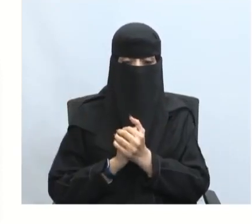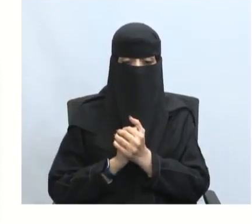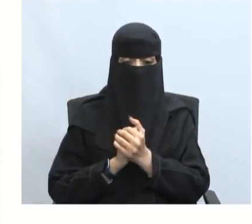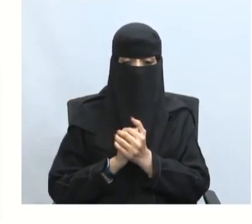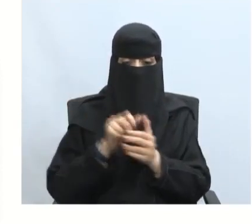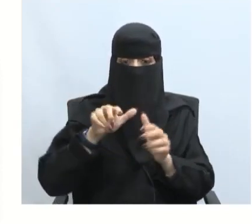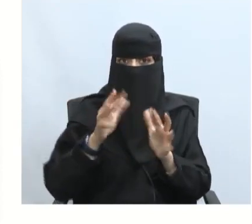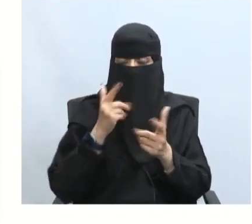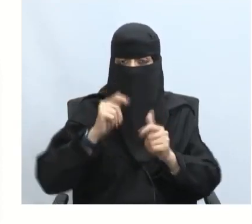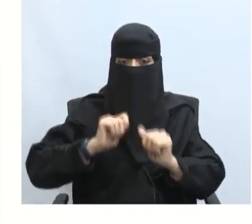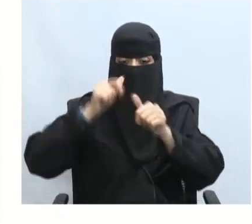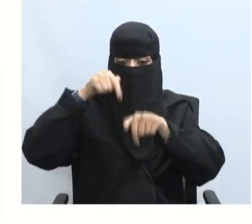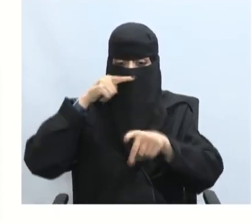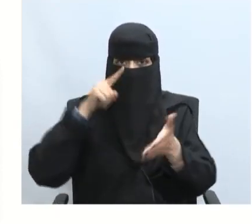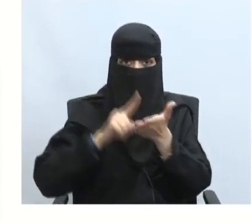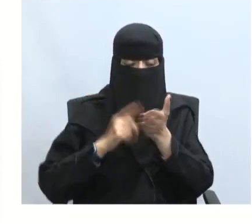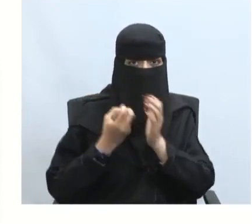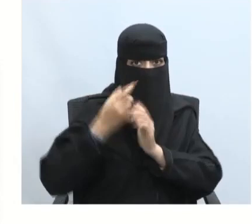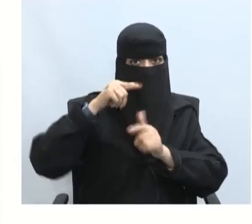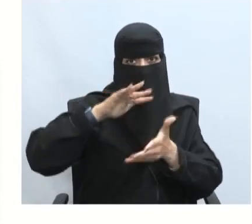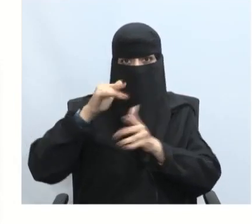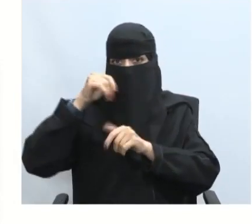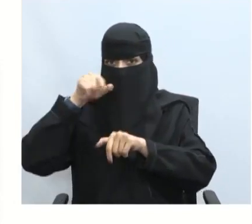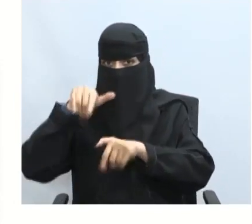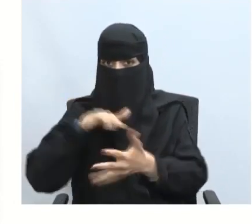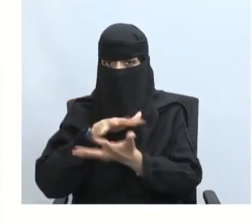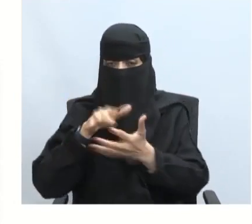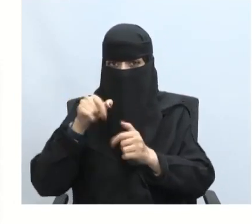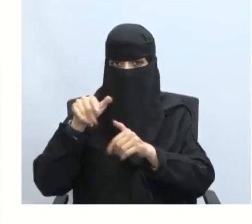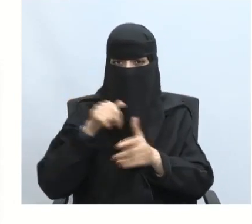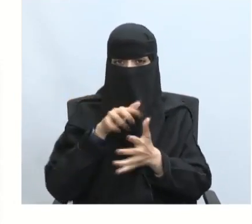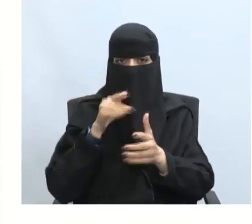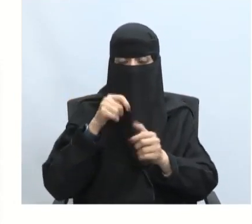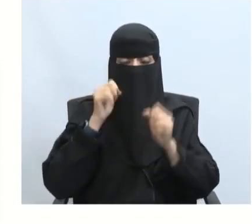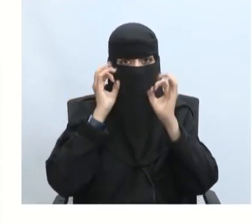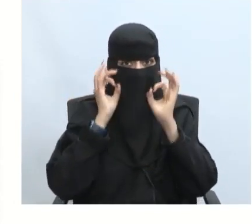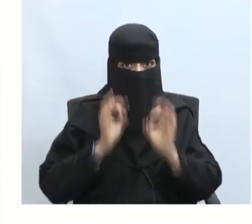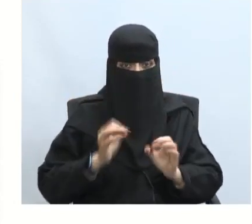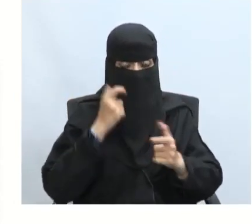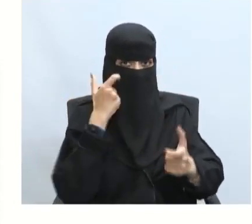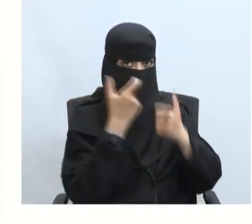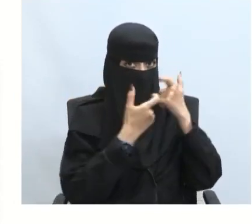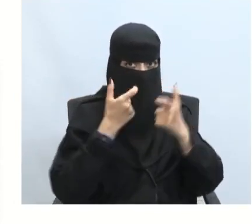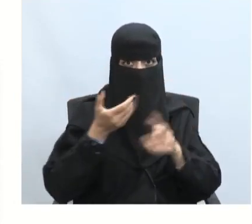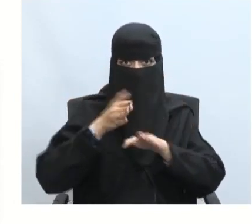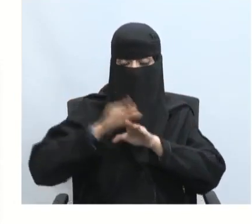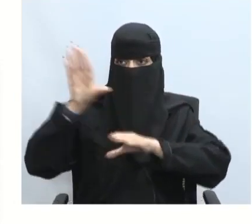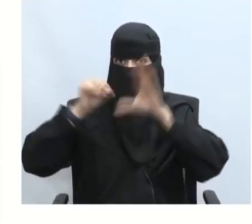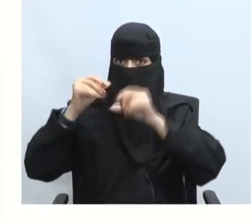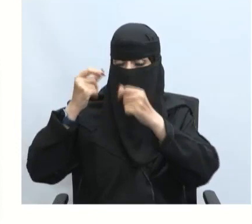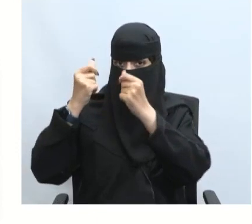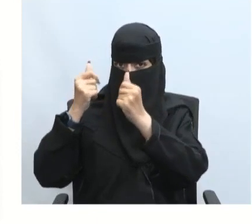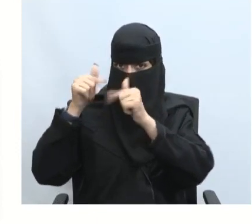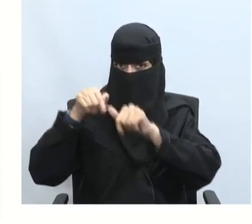ماذا يمكن أن نقترح حلولاً لهذه الأسماء؟ تشديد الرقابة على الأسواق المالية